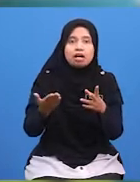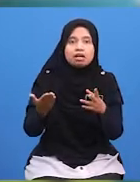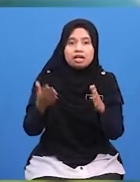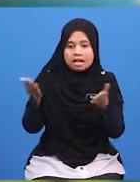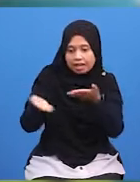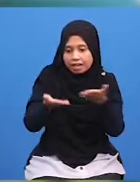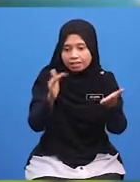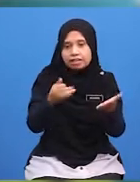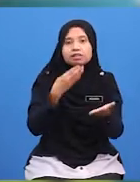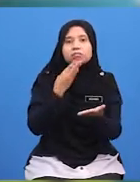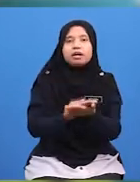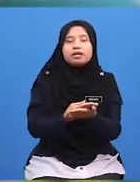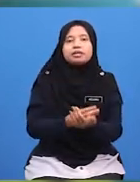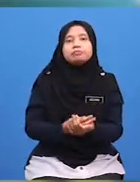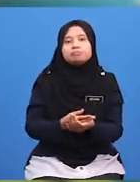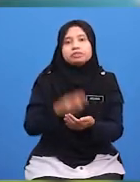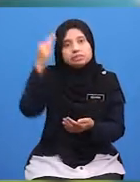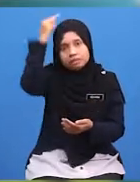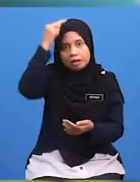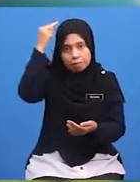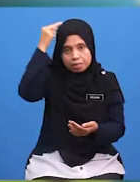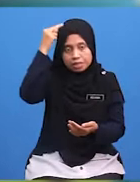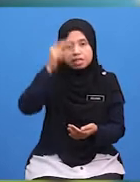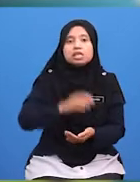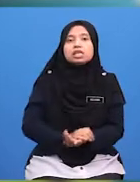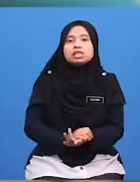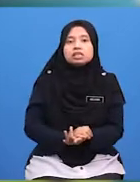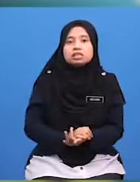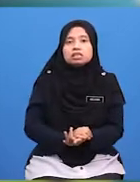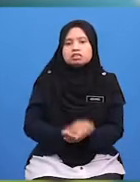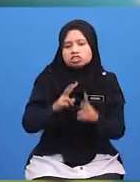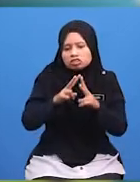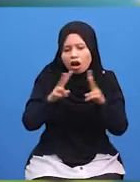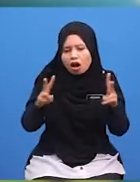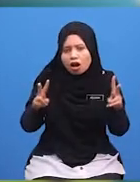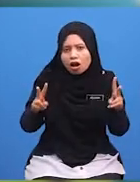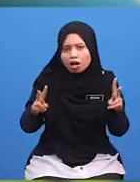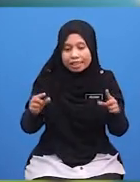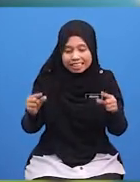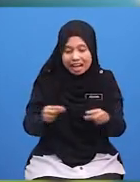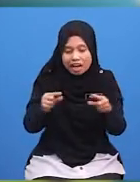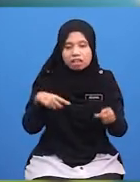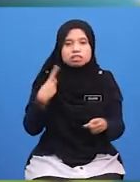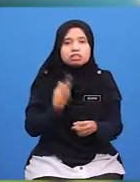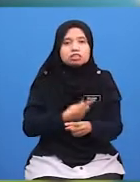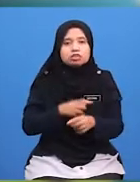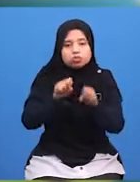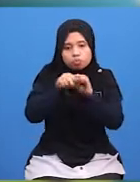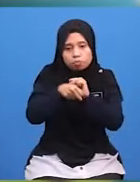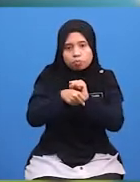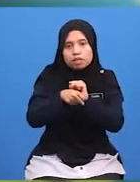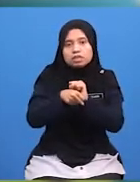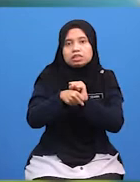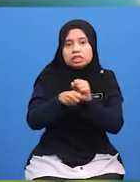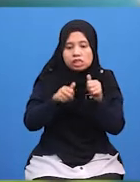Terbaik Kepada Tetamunya Nabi S.A.W Sangat Menggalakkan Kita Agar